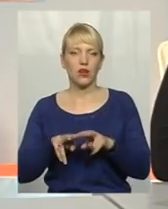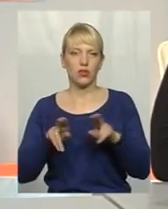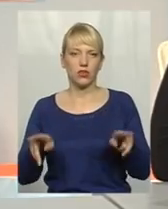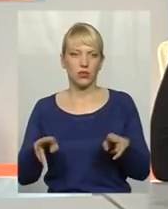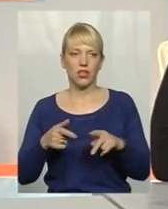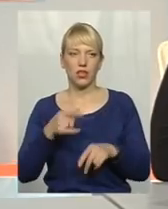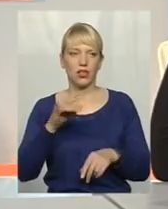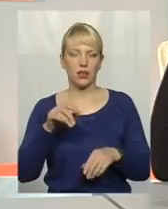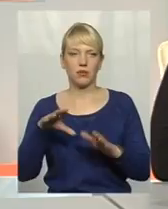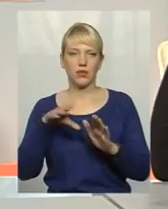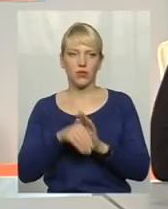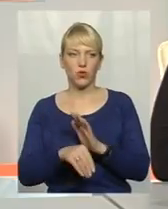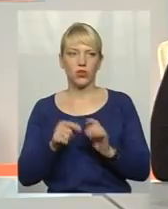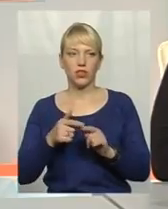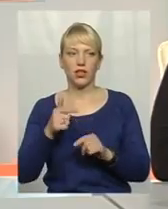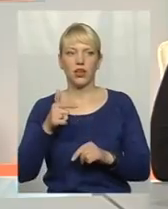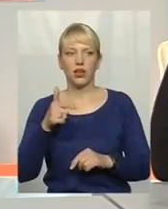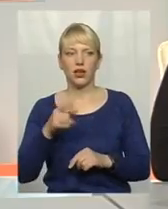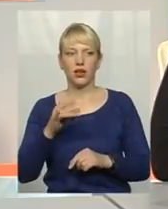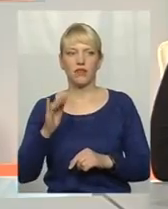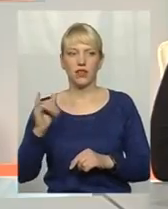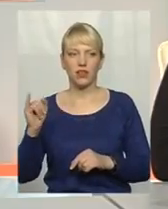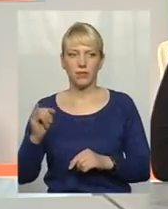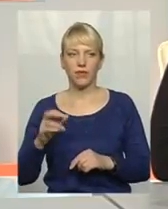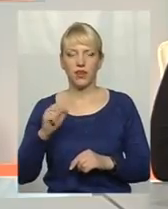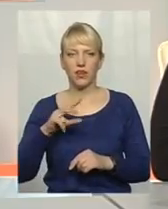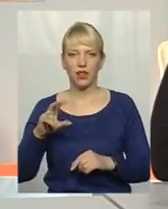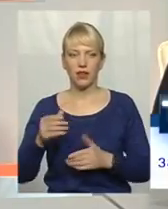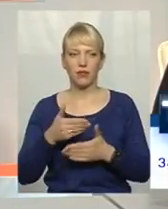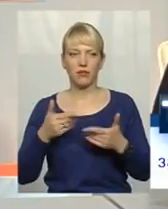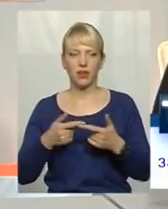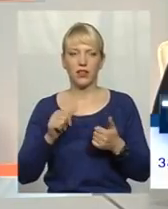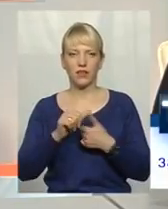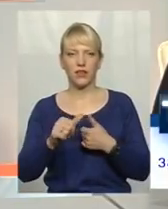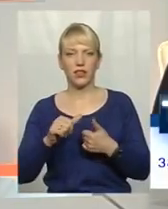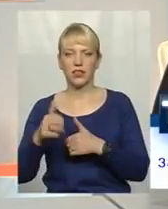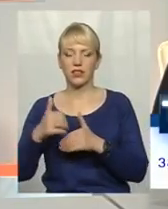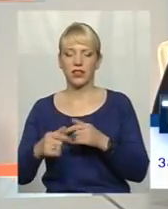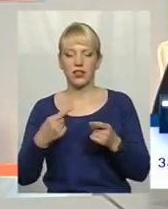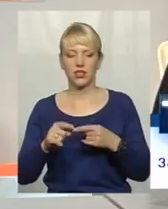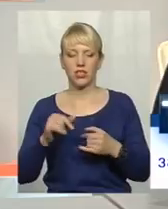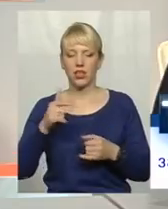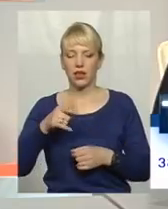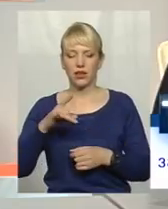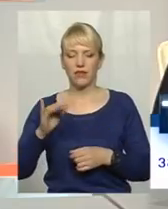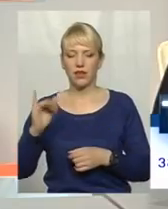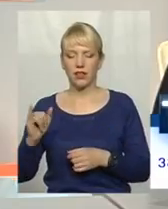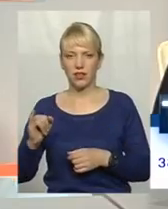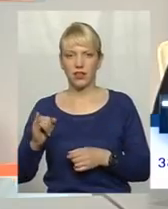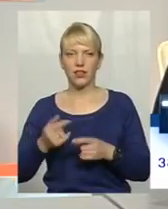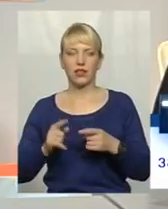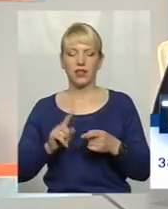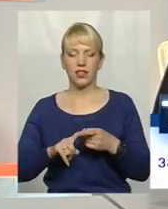відноситься до гострих респіраторних вірусних інфекцій. Але ми їх вирізняємо серед інших гострих респіраторних вірусних